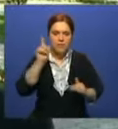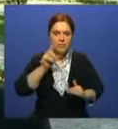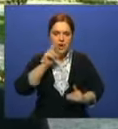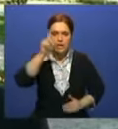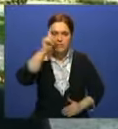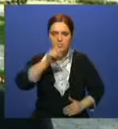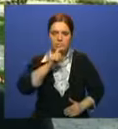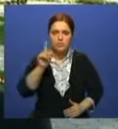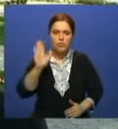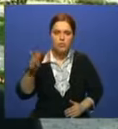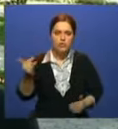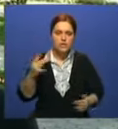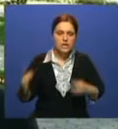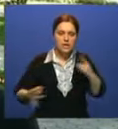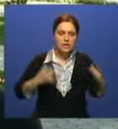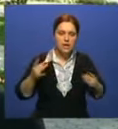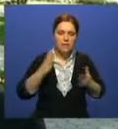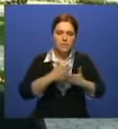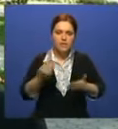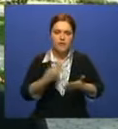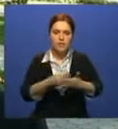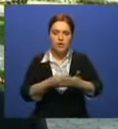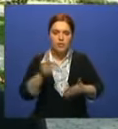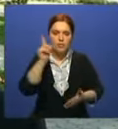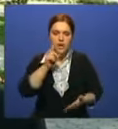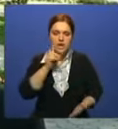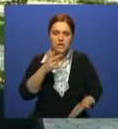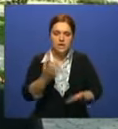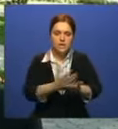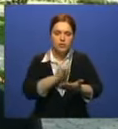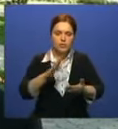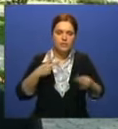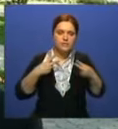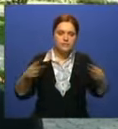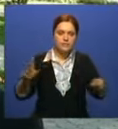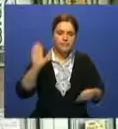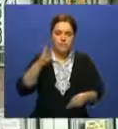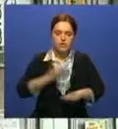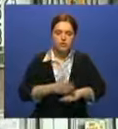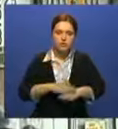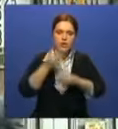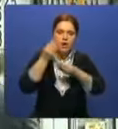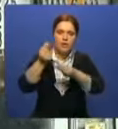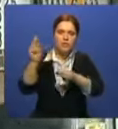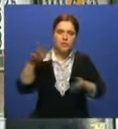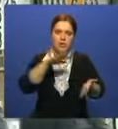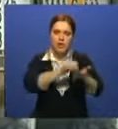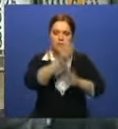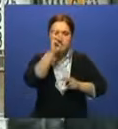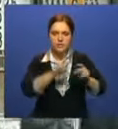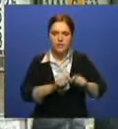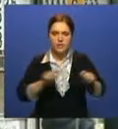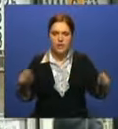сохраняется нервозность. Пока лари не найдёт новое равновесие, будет тяжело успокоить бизнес и привлечь инвесторов». Пытаясь поддержать